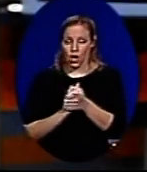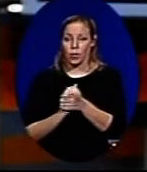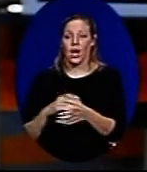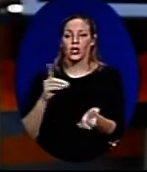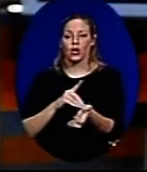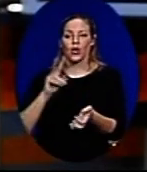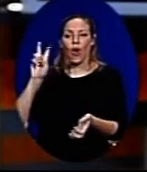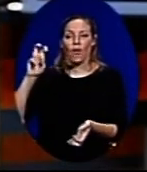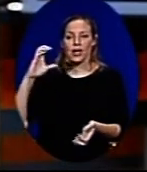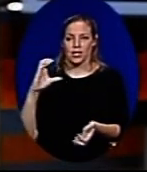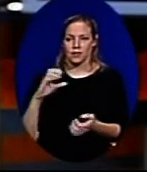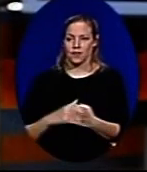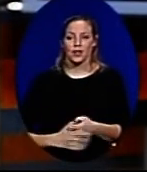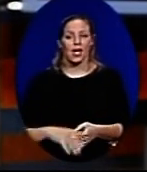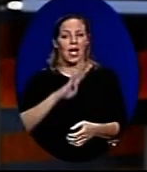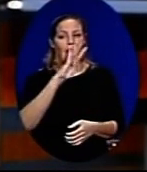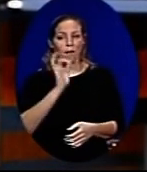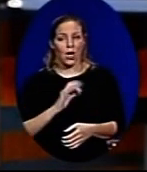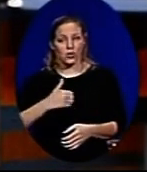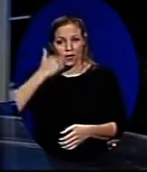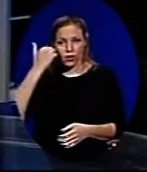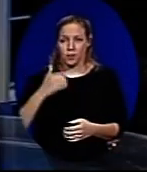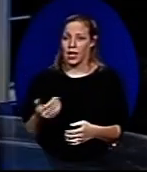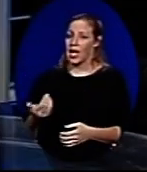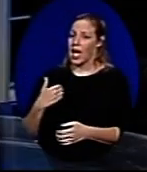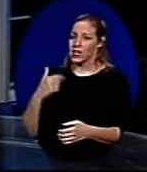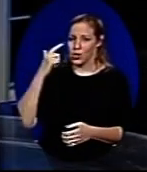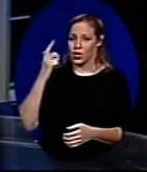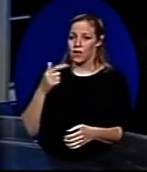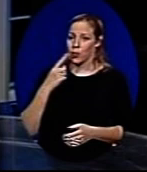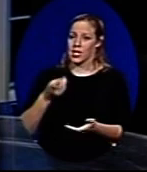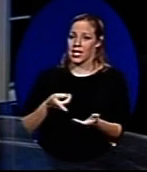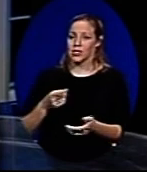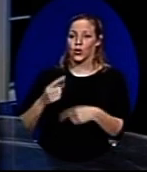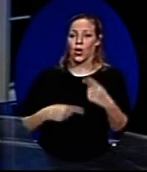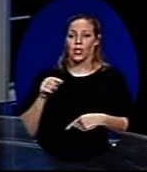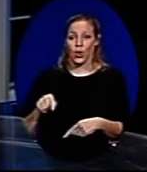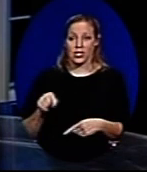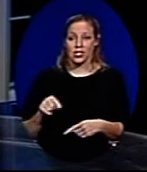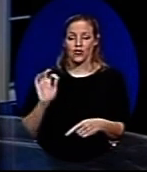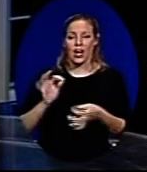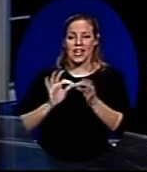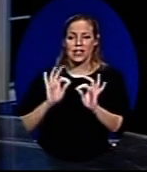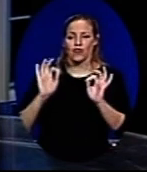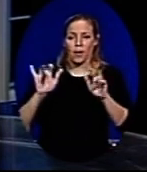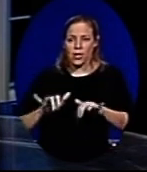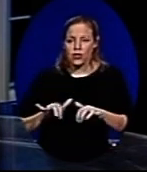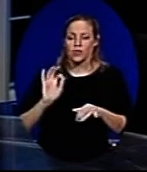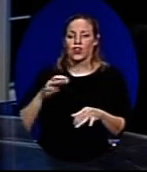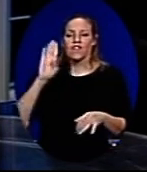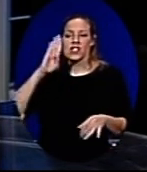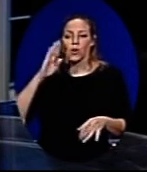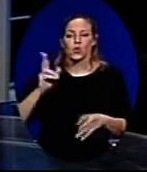אופר קספי. אלן, ו-4% מהמבוגרים. אני חושב שבוא נגיד כל הדור הזה, כל הדור של האינטרנט, של המחשב, של